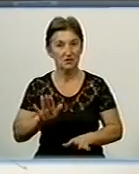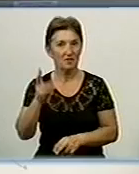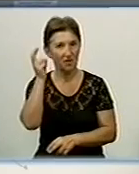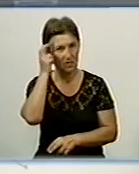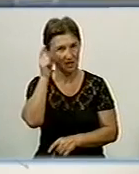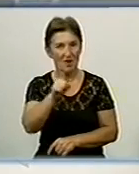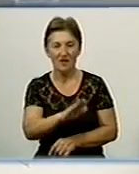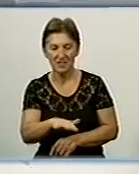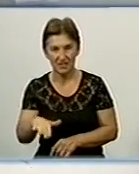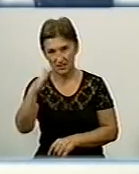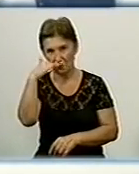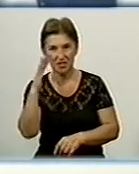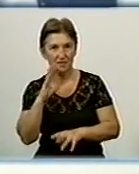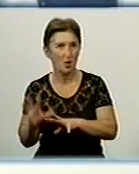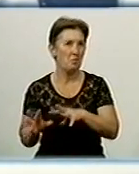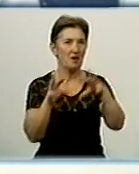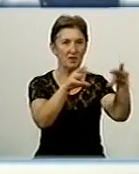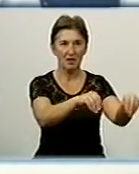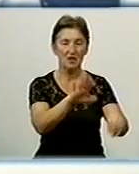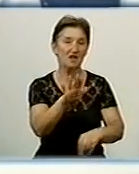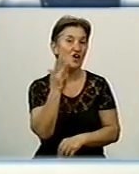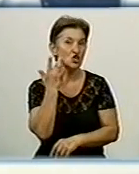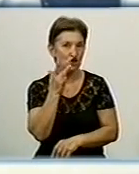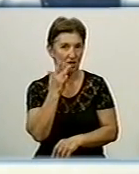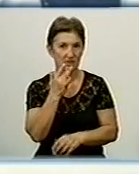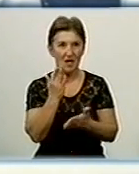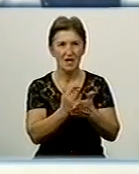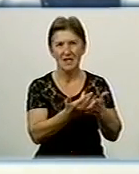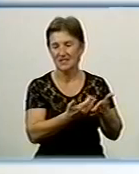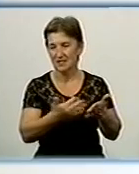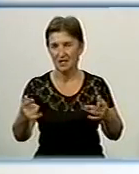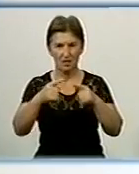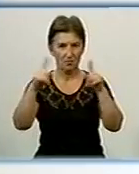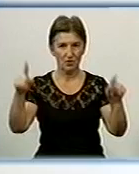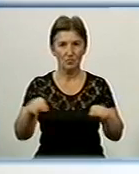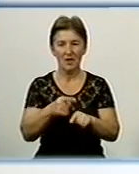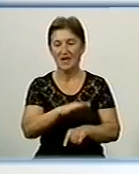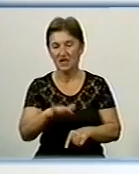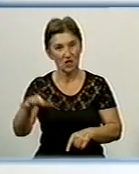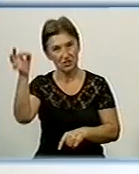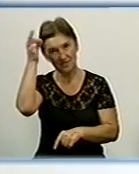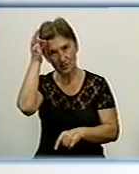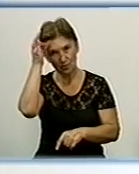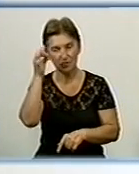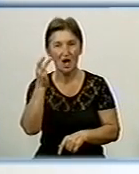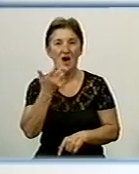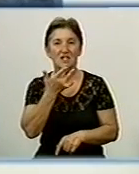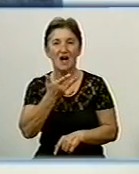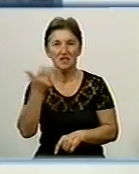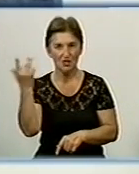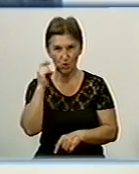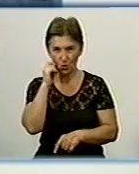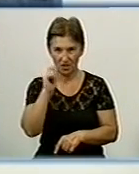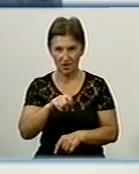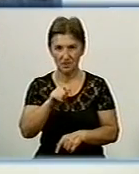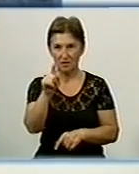У дитинстві батьки переїхали у Штати. Серія полотен, які представлені у Кіровограді – це дитячі спогади радянської України. На ось цій картині